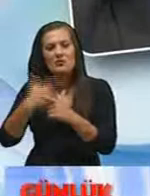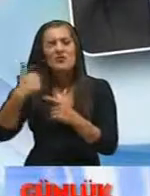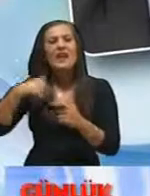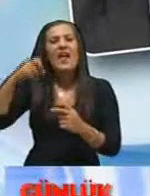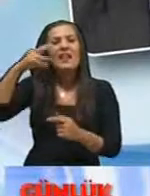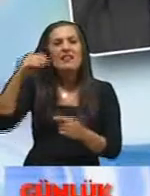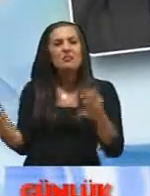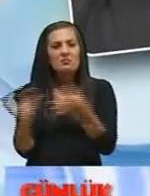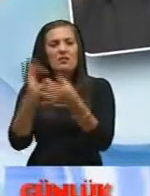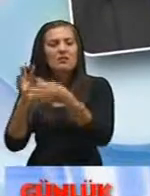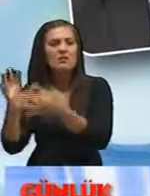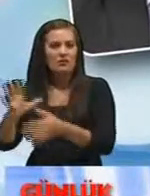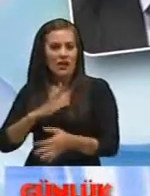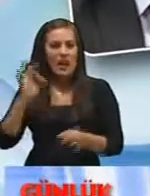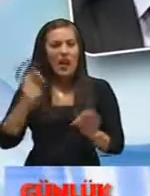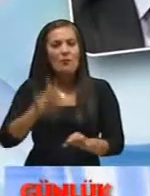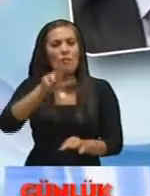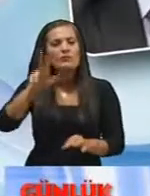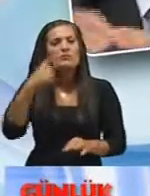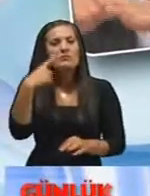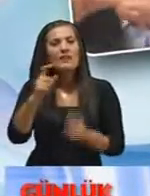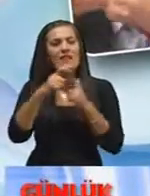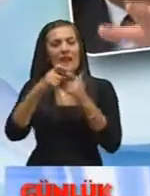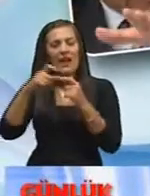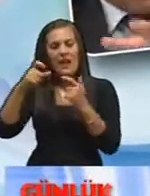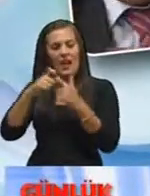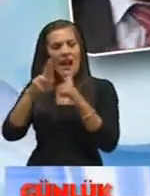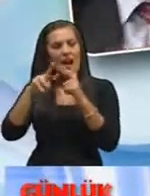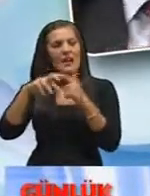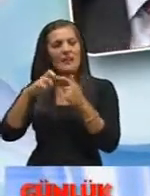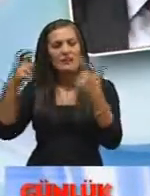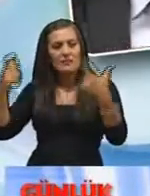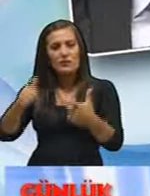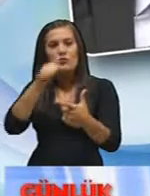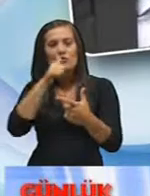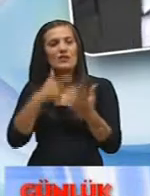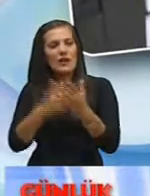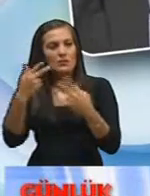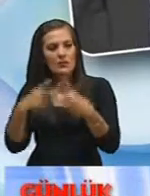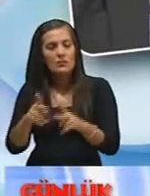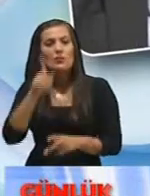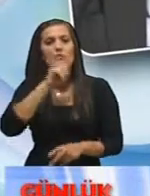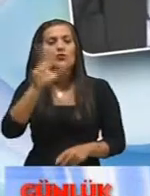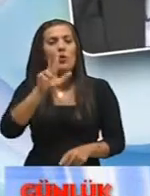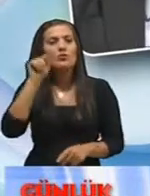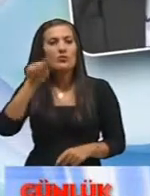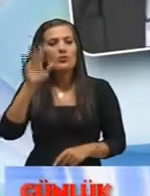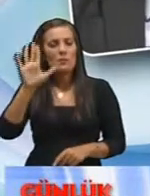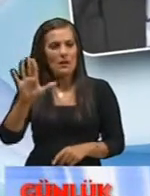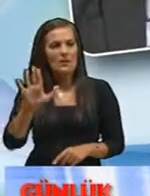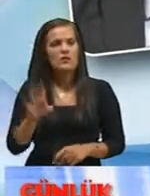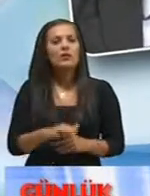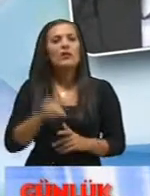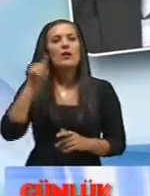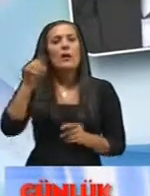santralı 26 MW'lık, hem 33 bin dekar alan o bölge insanına sulu tarama açılıyor. Hem de 130.5 130.5